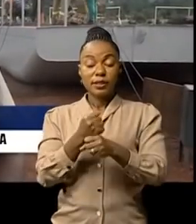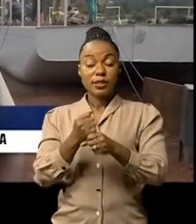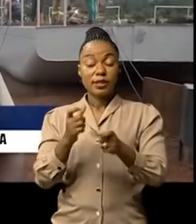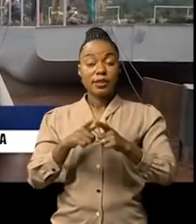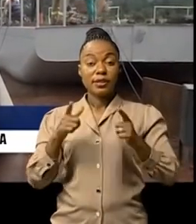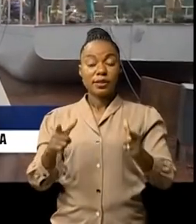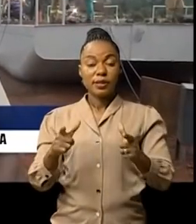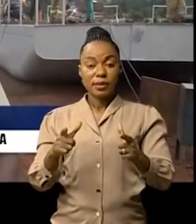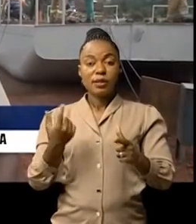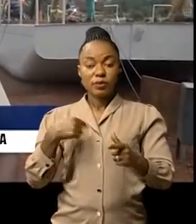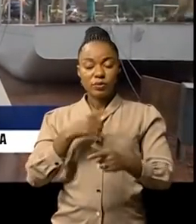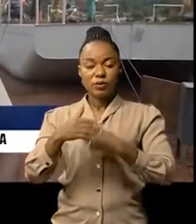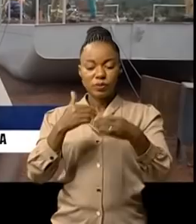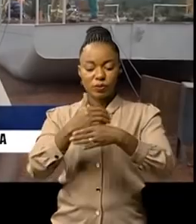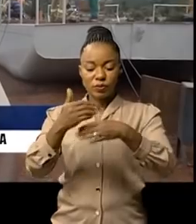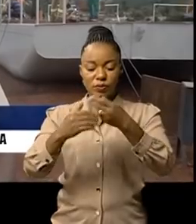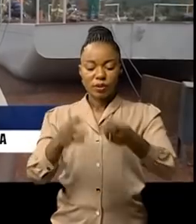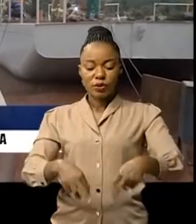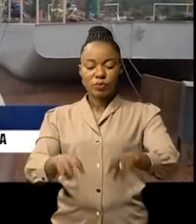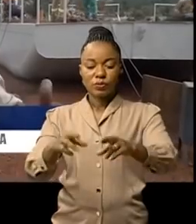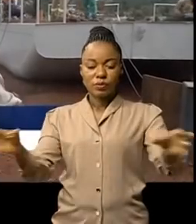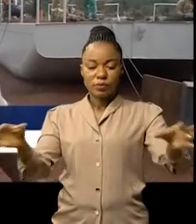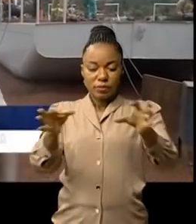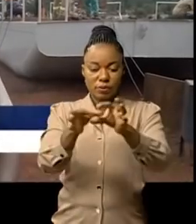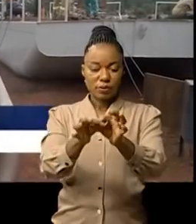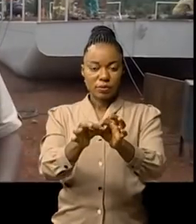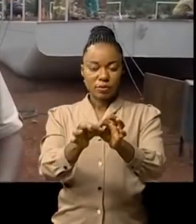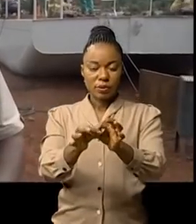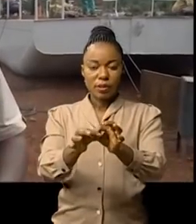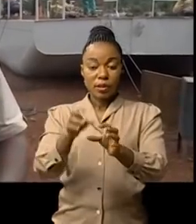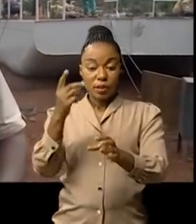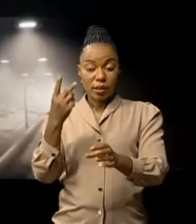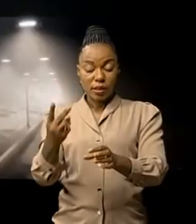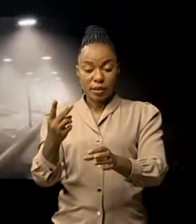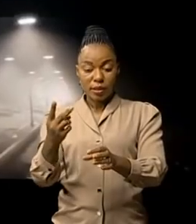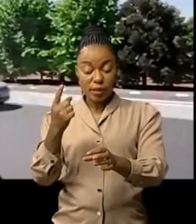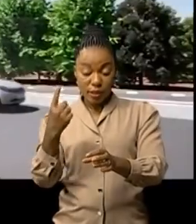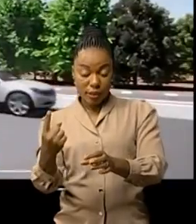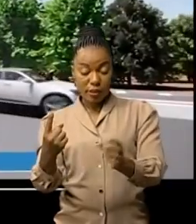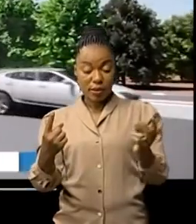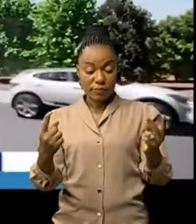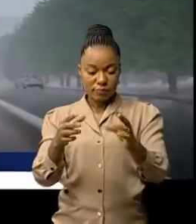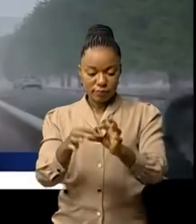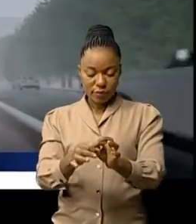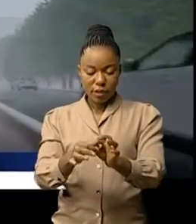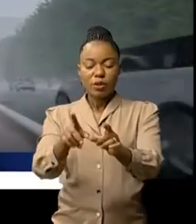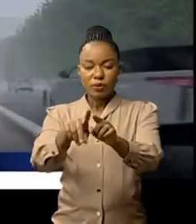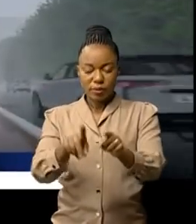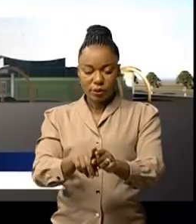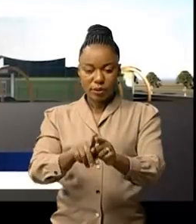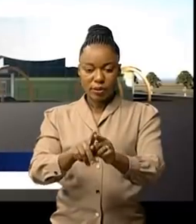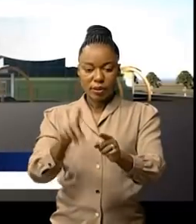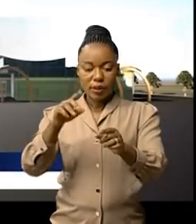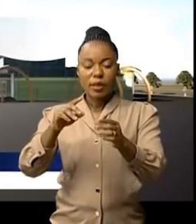construire une route qui va relier Nepoko jusqu'à Chopo. A noter que le géant 4 Project